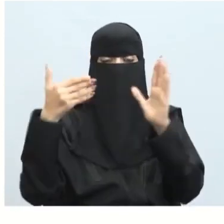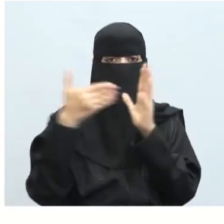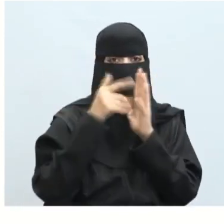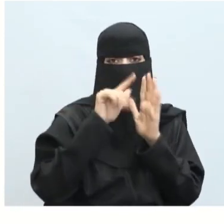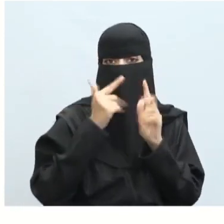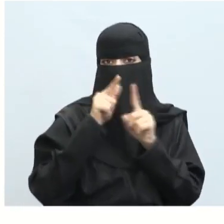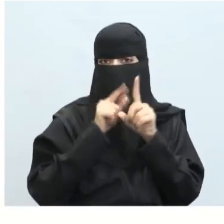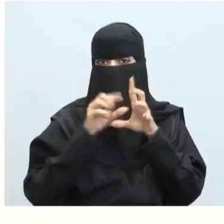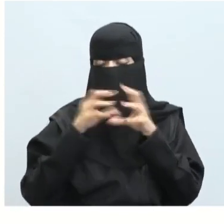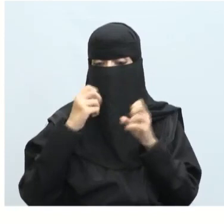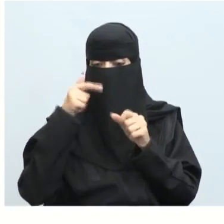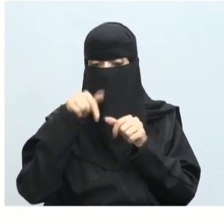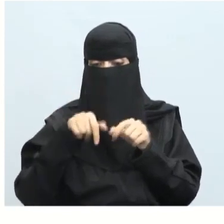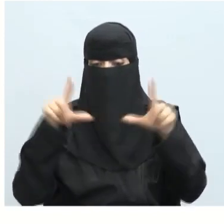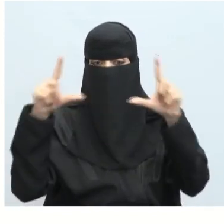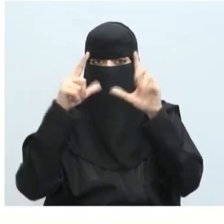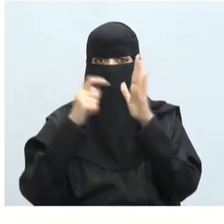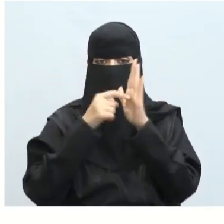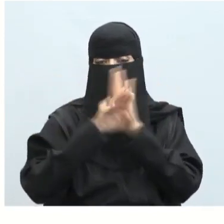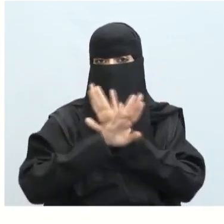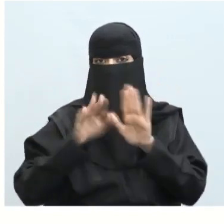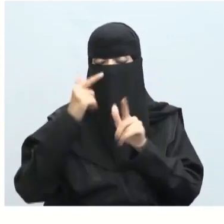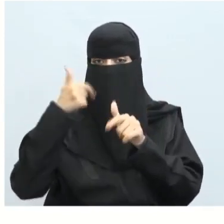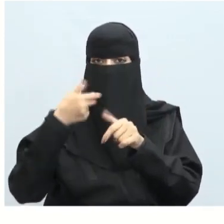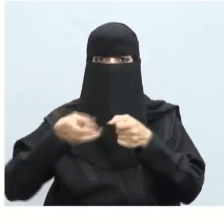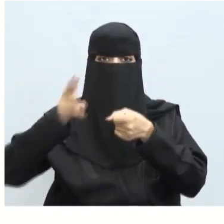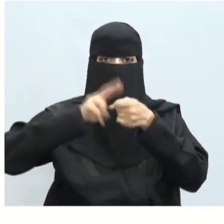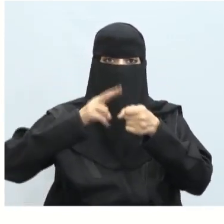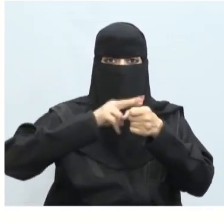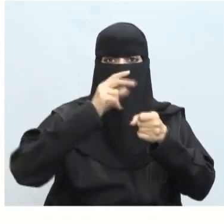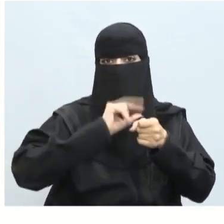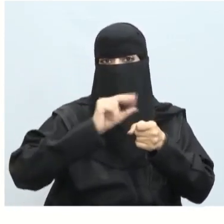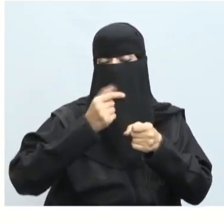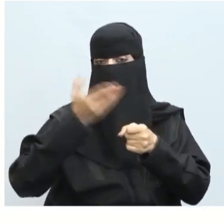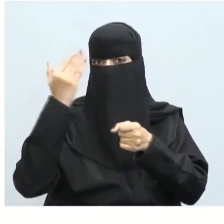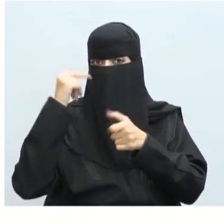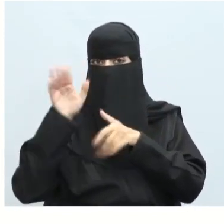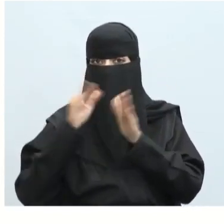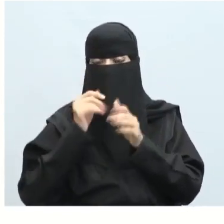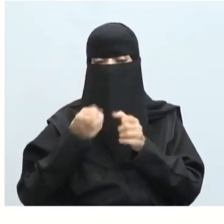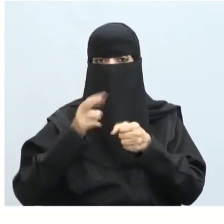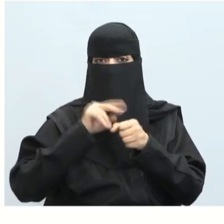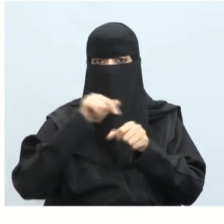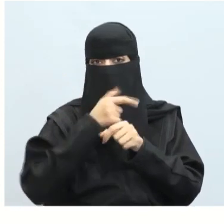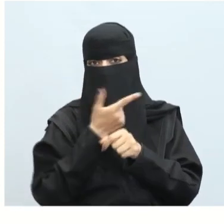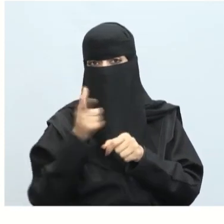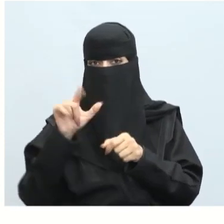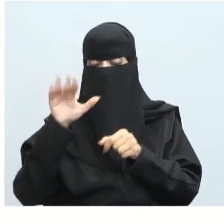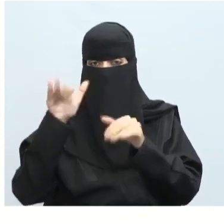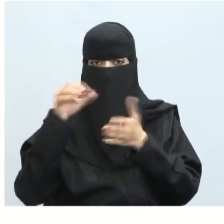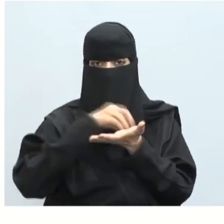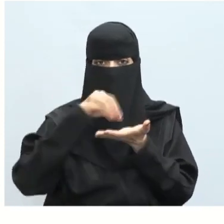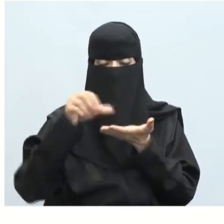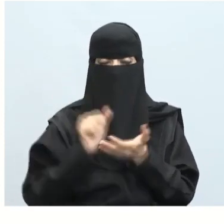فيها نقصد في هذه الشاشة أنها سيتم تكرار ما سيتم عمله في هذه الشاشة لجميع المعالم